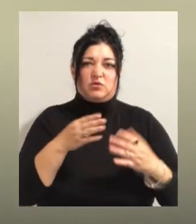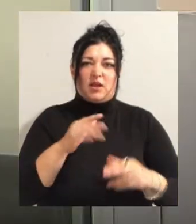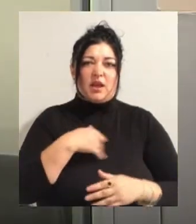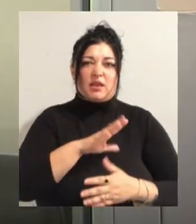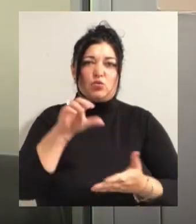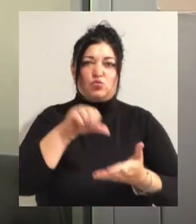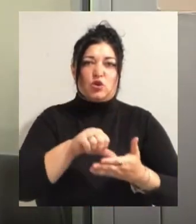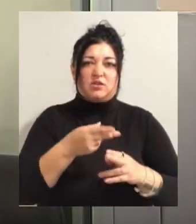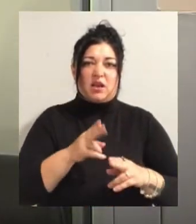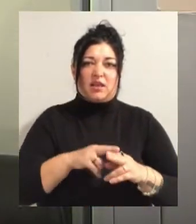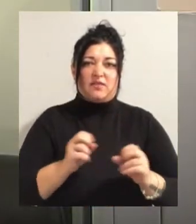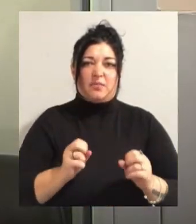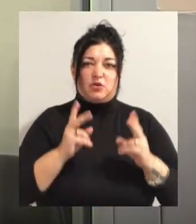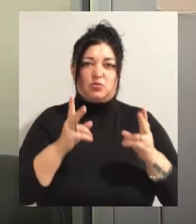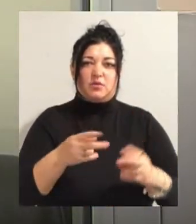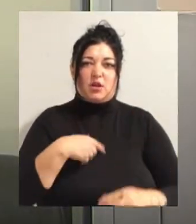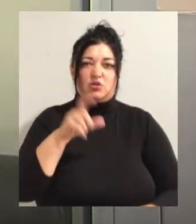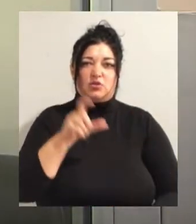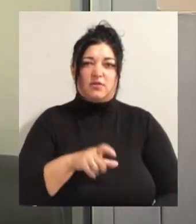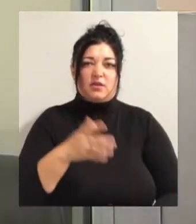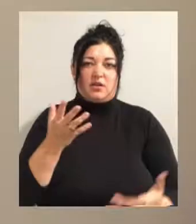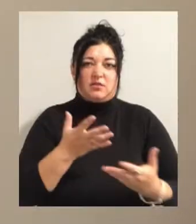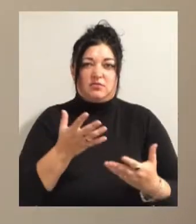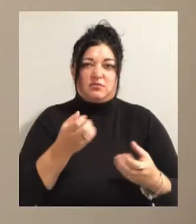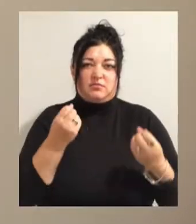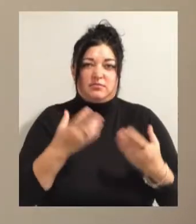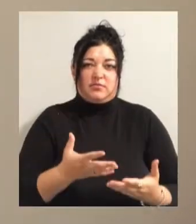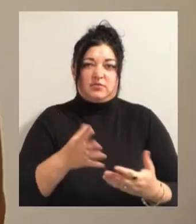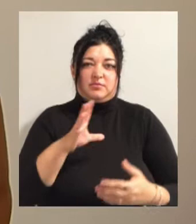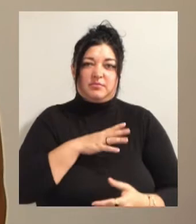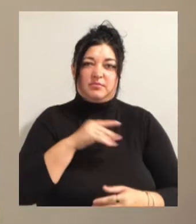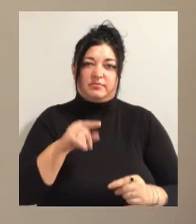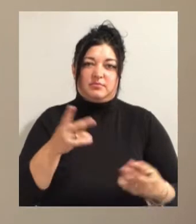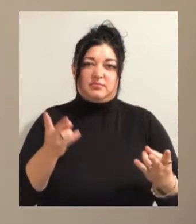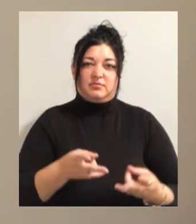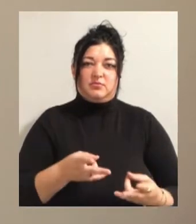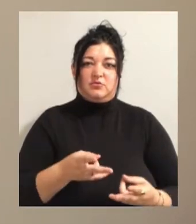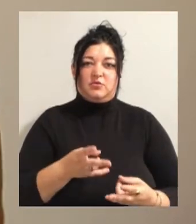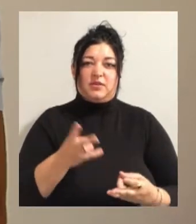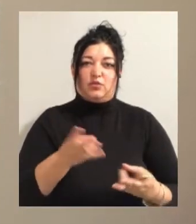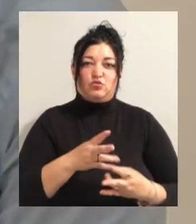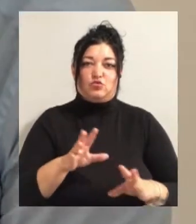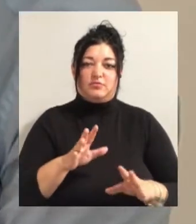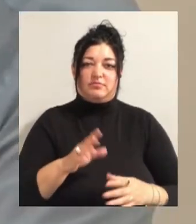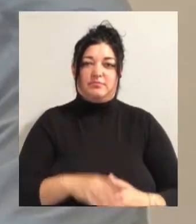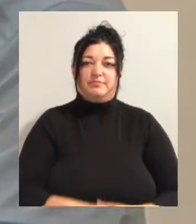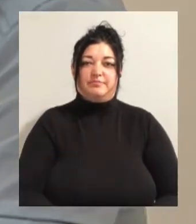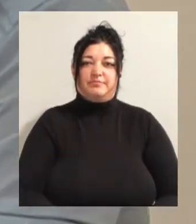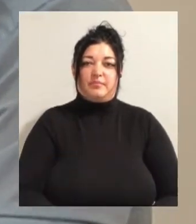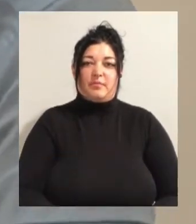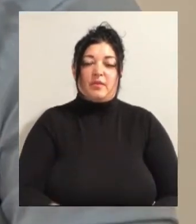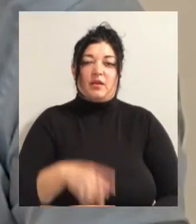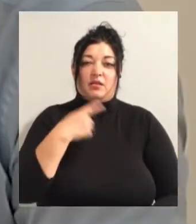виступлення. Я людина, який любить говорити правду і сказав би так, як висновилося. Після допиту виступив новий прокурор Костянтин Мрихин. Каже, його